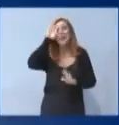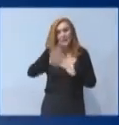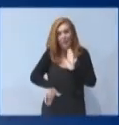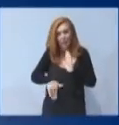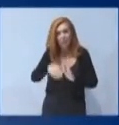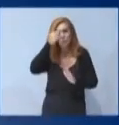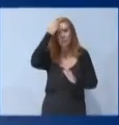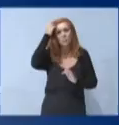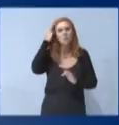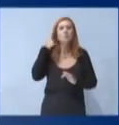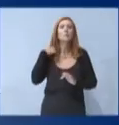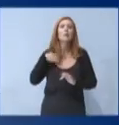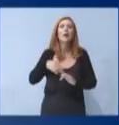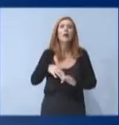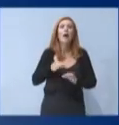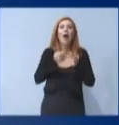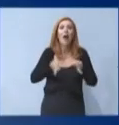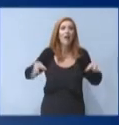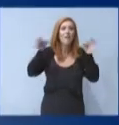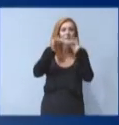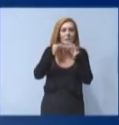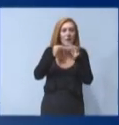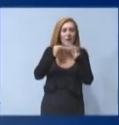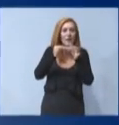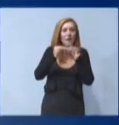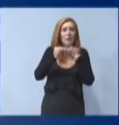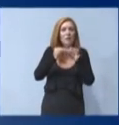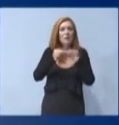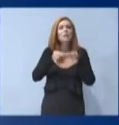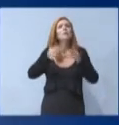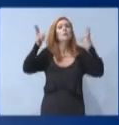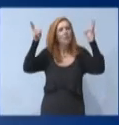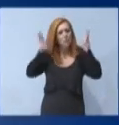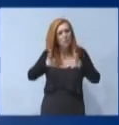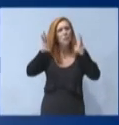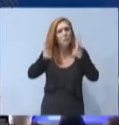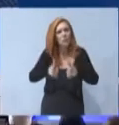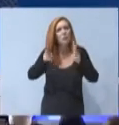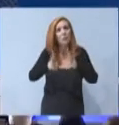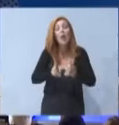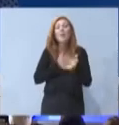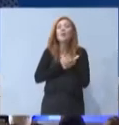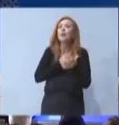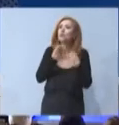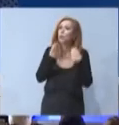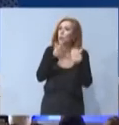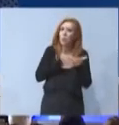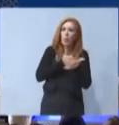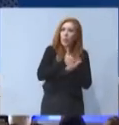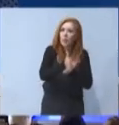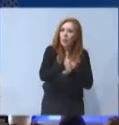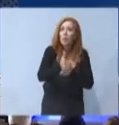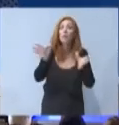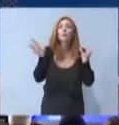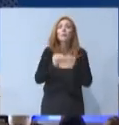Τέλος, ο ΕΕΝΦΙΑ θα εξακολουθεί να μειώνεται με δίκαιο τρόπο στη βάση των